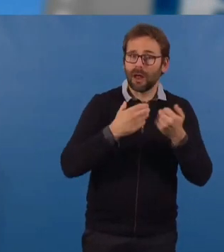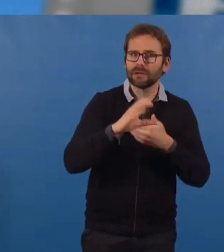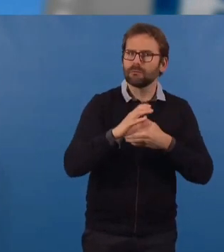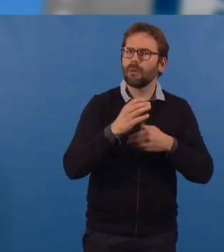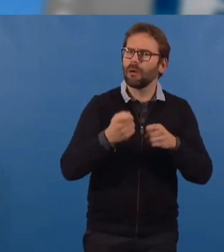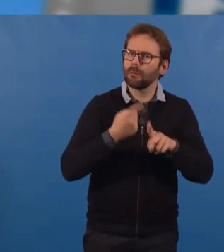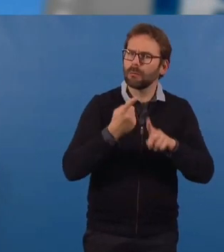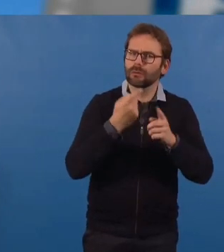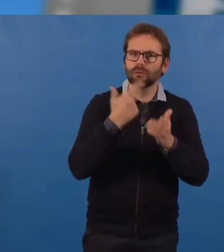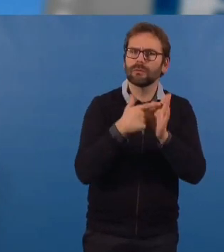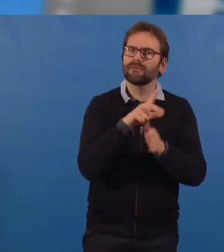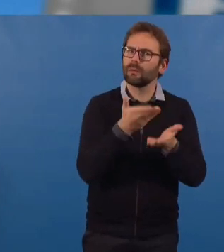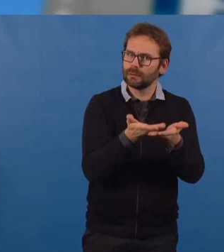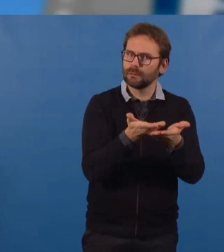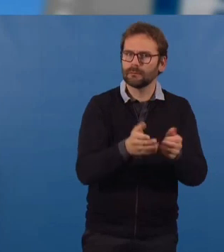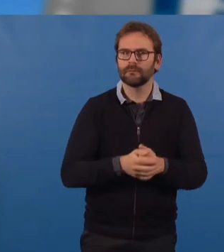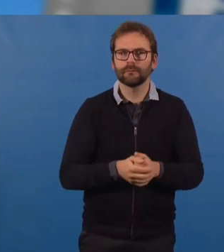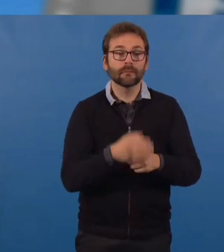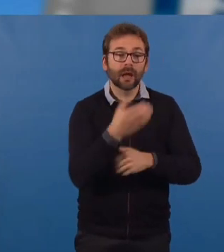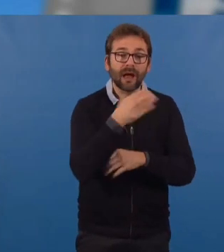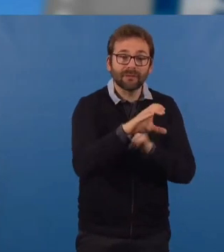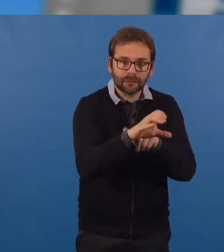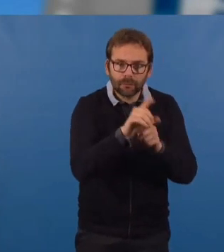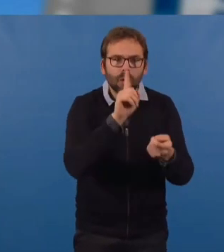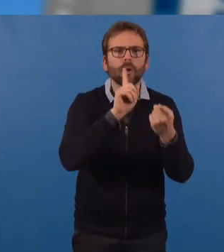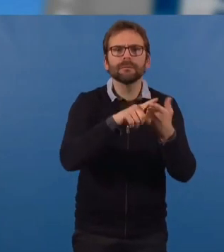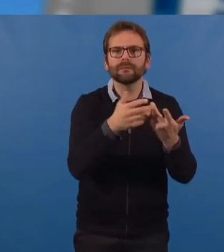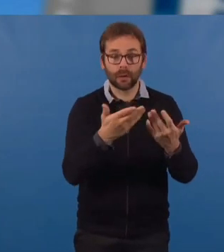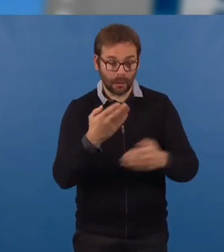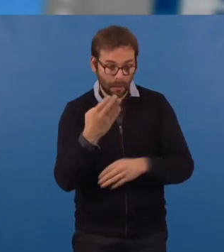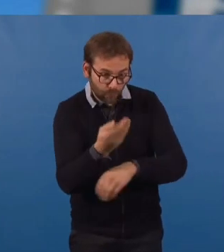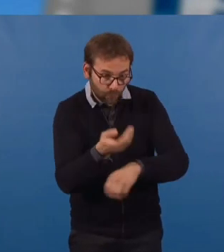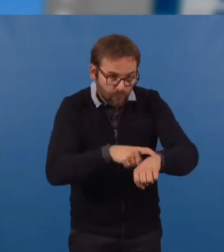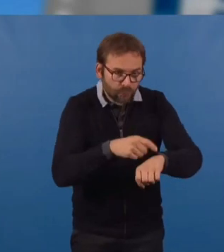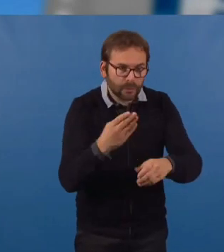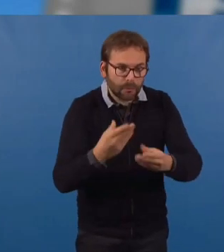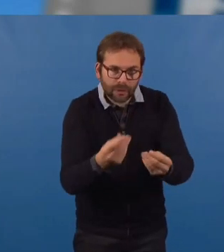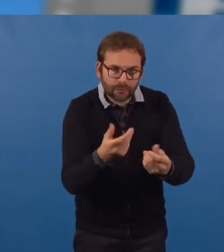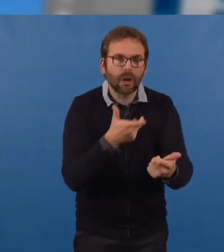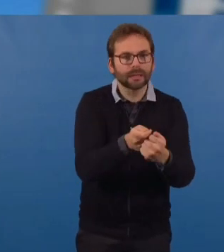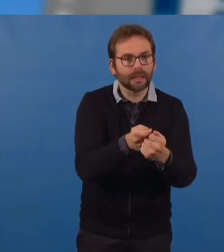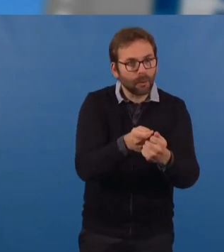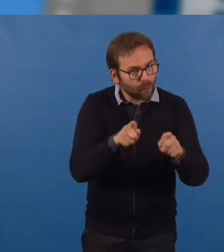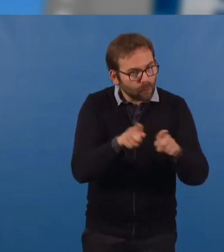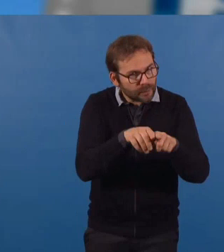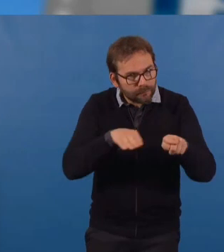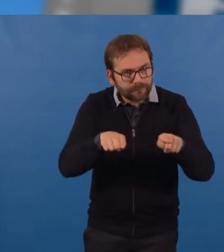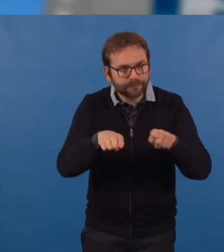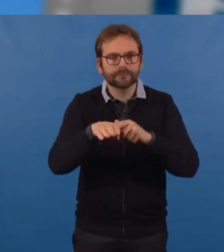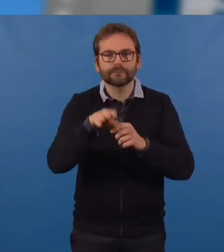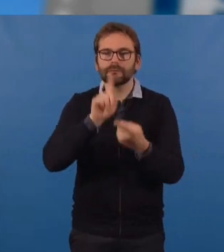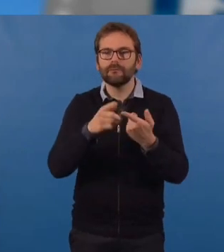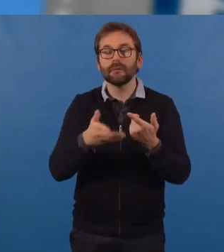2023. Ces investissements, au-delà de répondre aux besoins immédiats des populations, participent également à adapter,